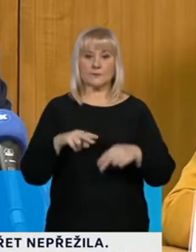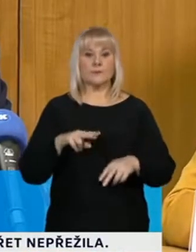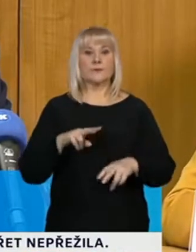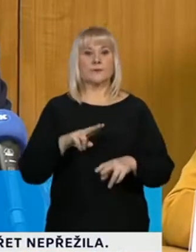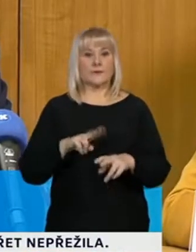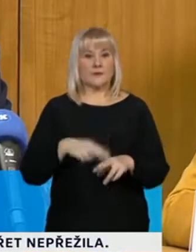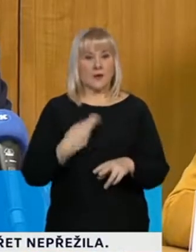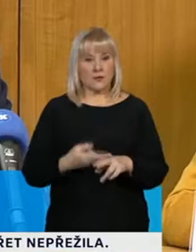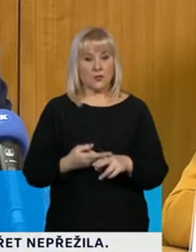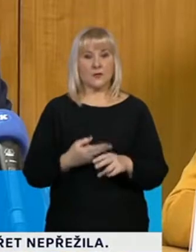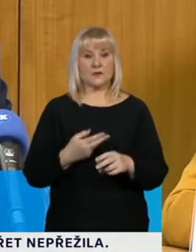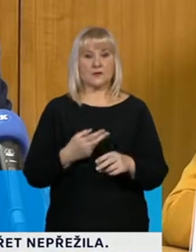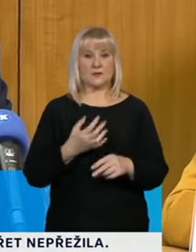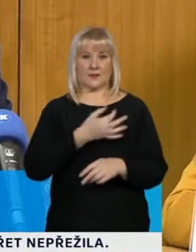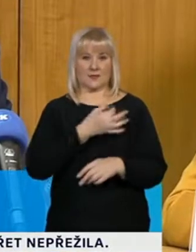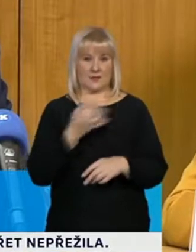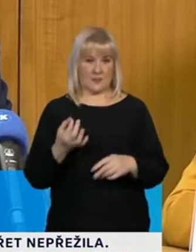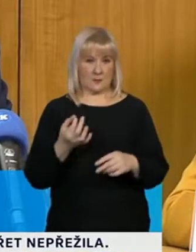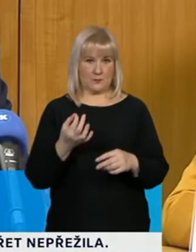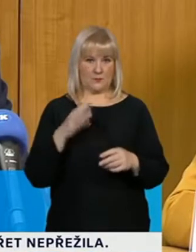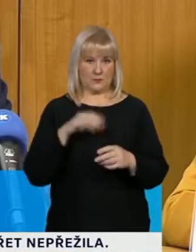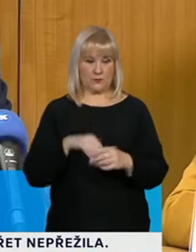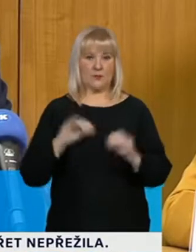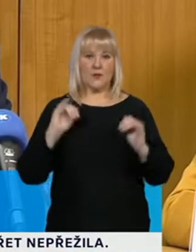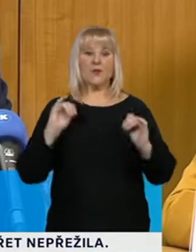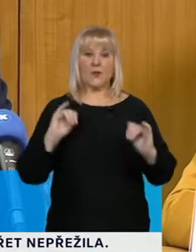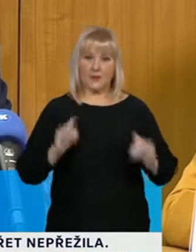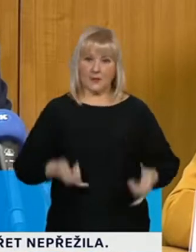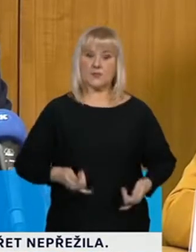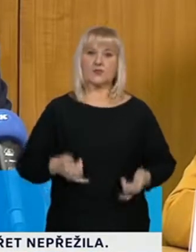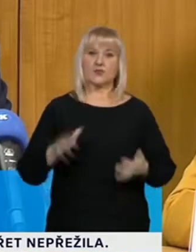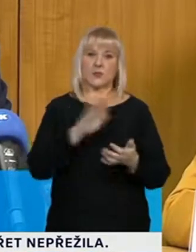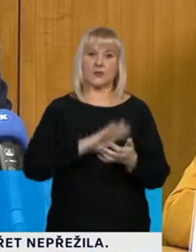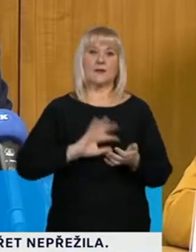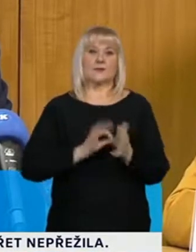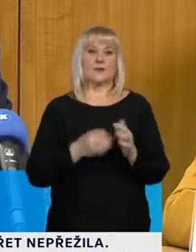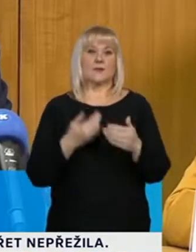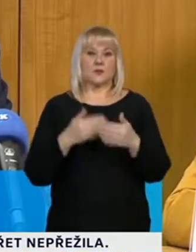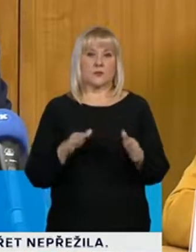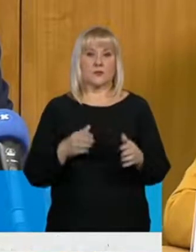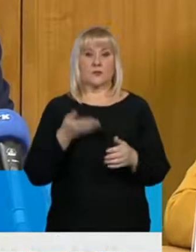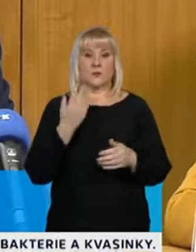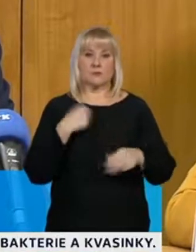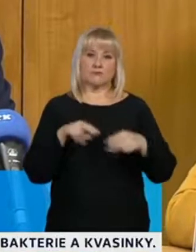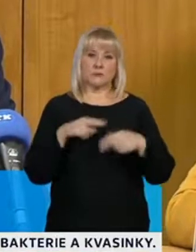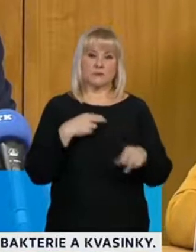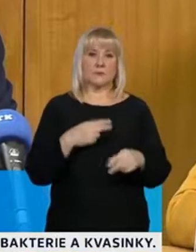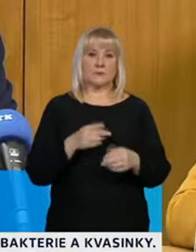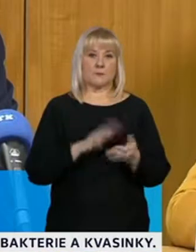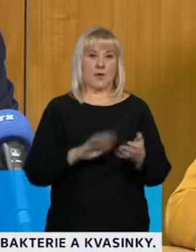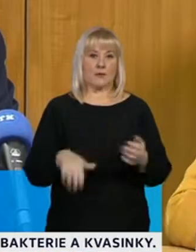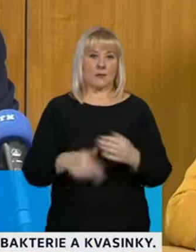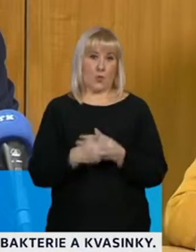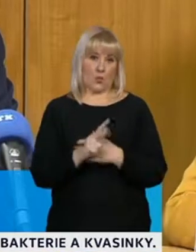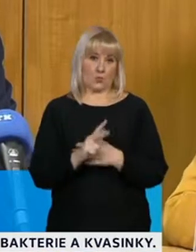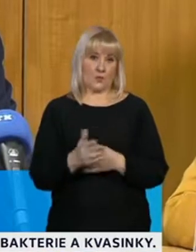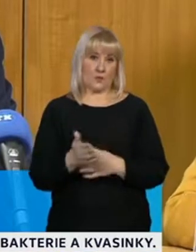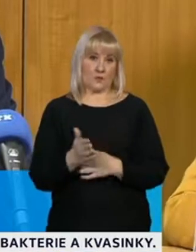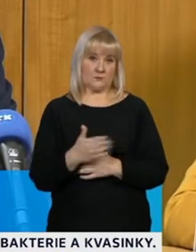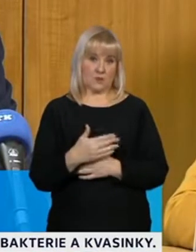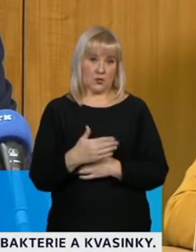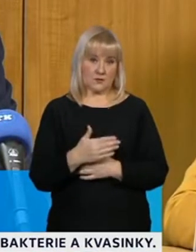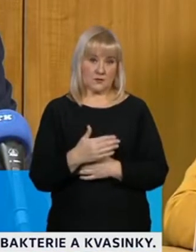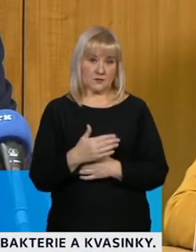bylo jako o termínu, kdy budou ližarské areály otevřeny rozhodnuto o pátku 18. prosince, s tím,